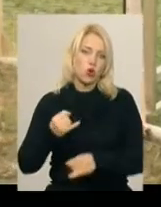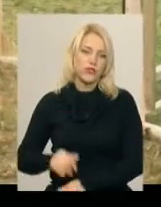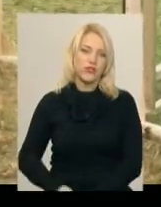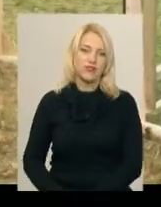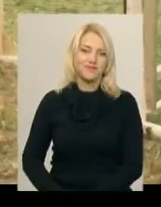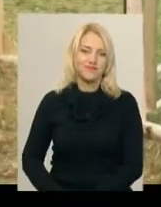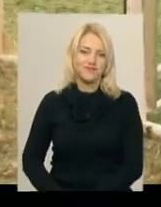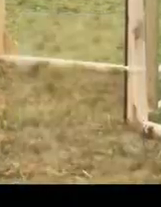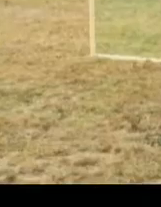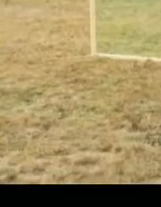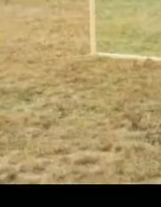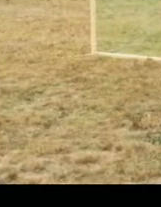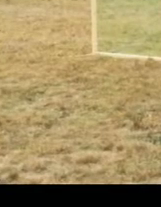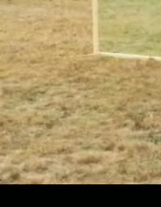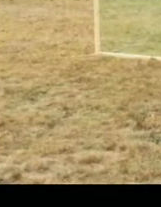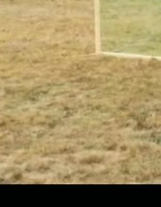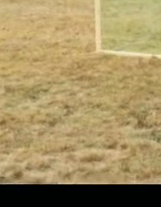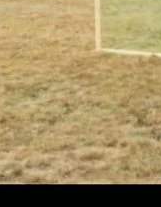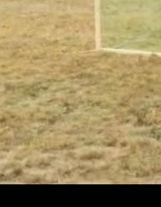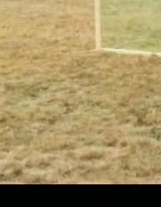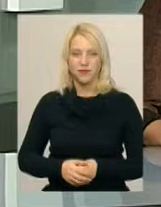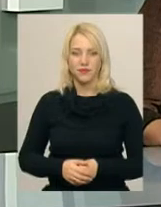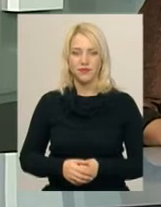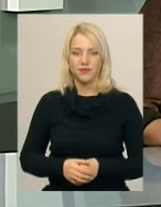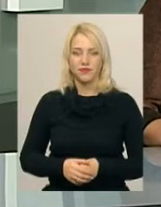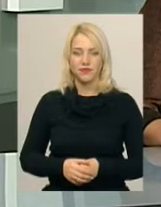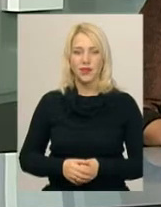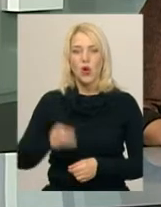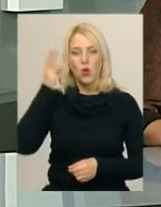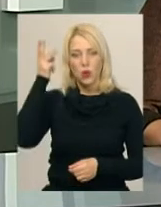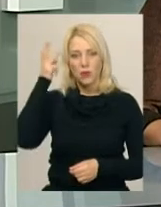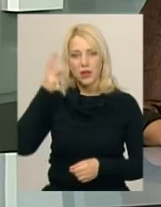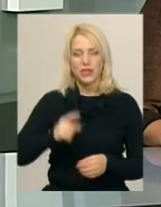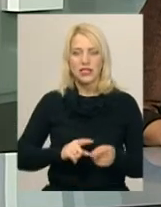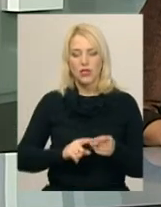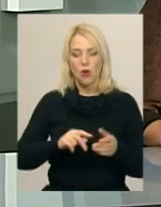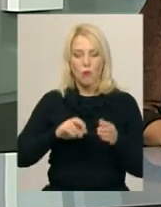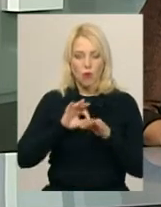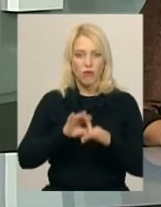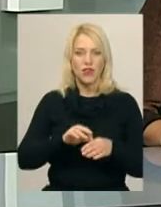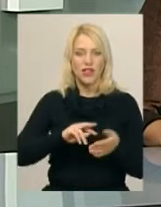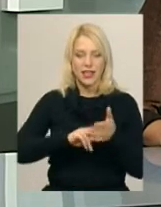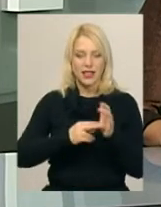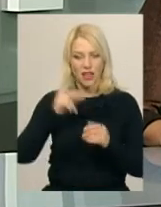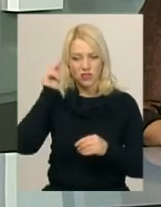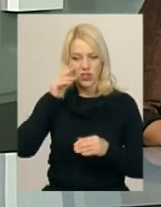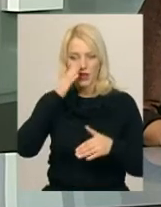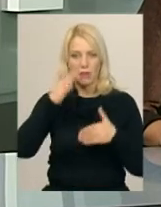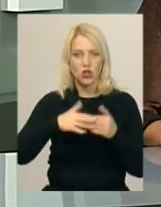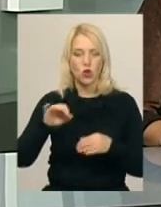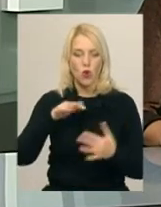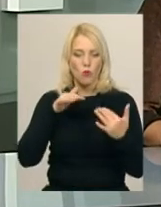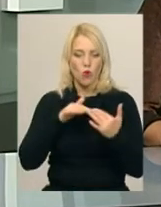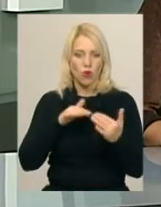Юрій Чорний, Новини, Поділля Центр. У Хмельницькому провели тактичні навчання, максимально наближені до